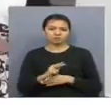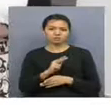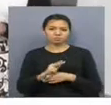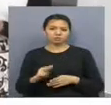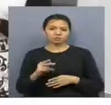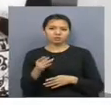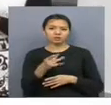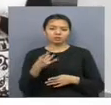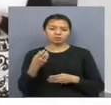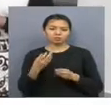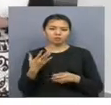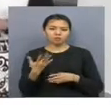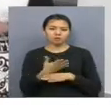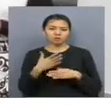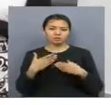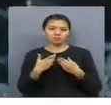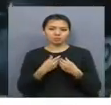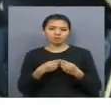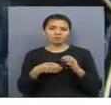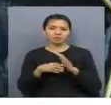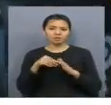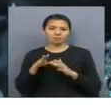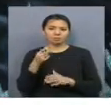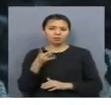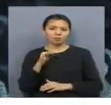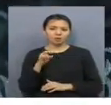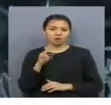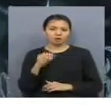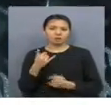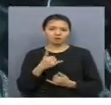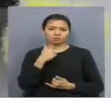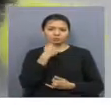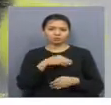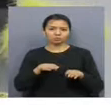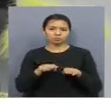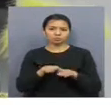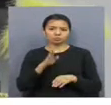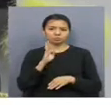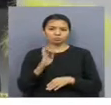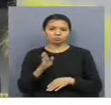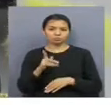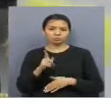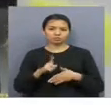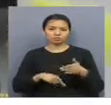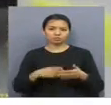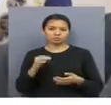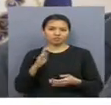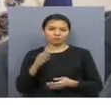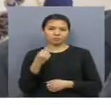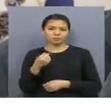Аудандық кезінде 5 өтпасын араларына сұрылып шыққан бірі өтті жанғесі осы жолы да женгістен үміттекендіктерін айтады.